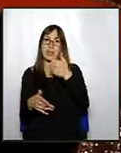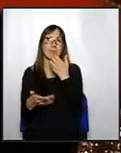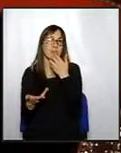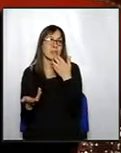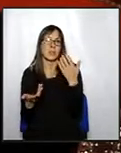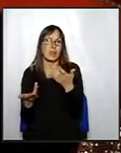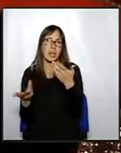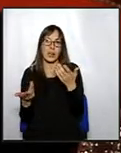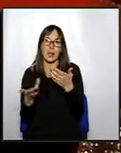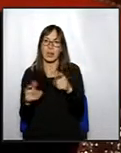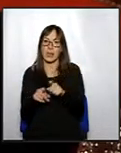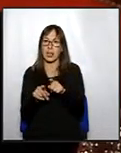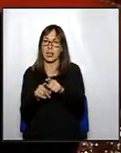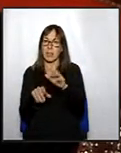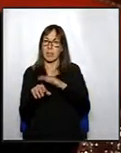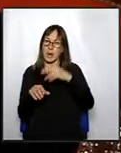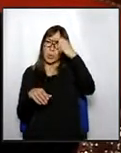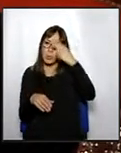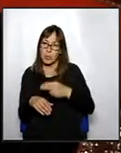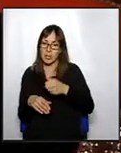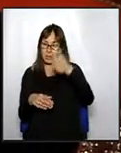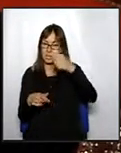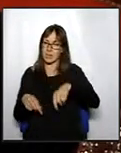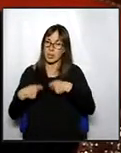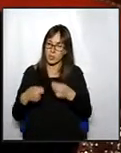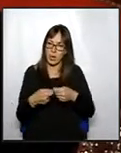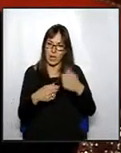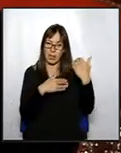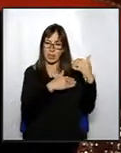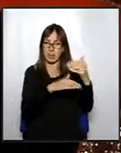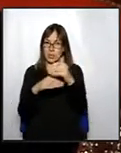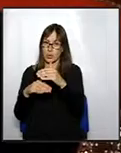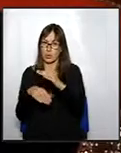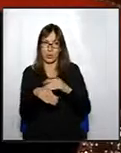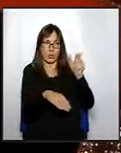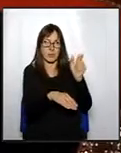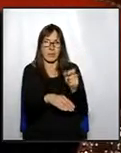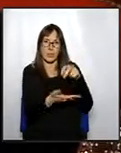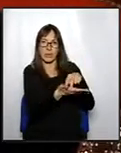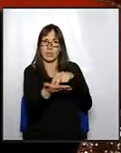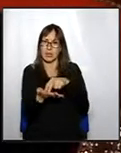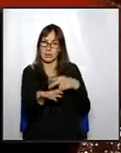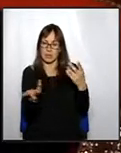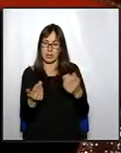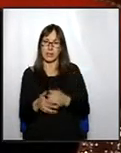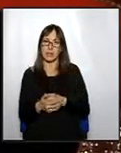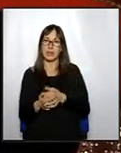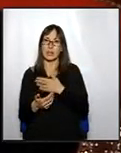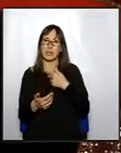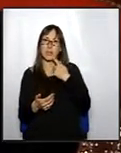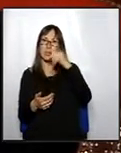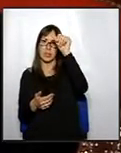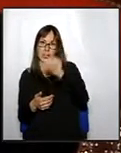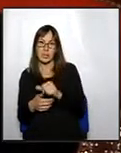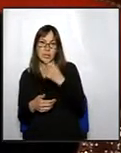'energia i la falta d'habitatge per tota aquesta gent per tant el que s'ha dit aquí jo crec que està molt ben dit ho han dit altres grups